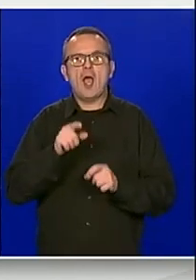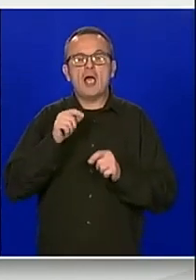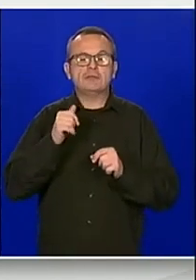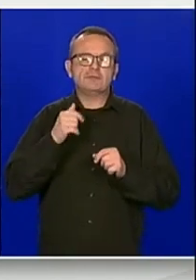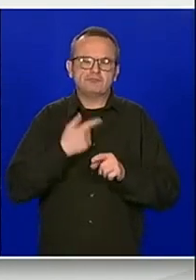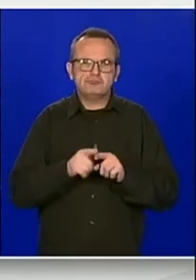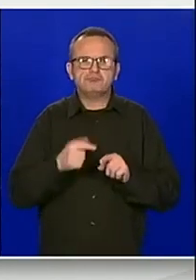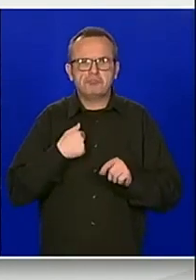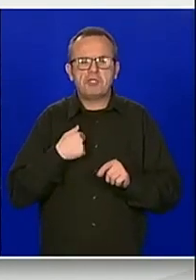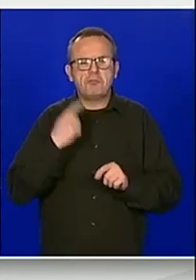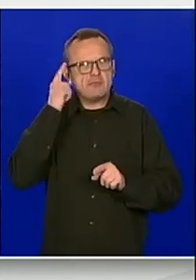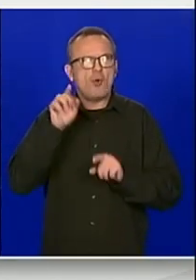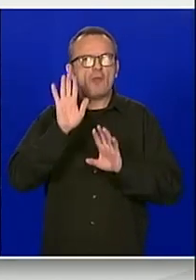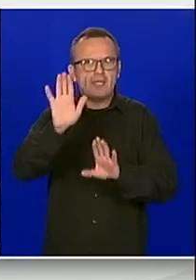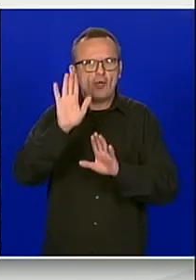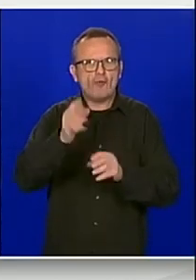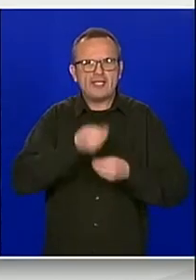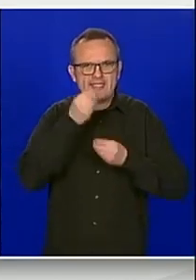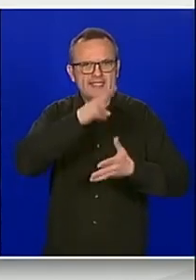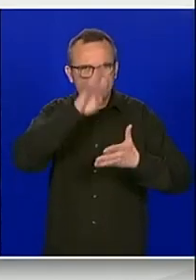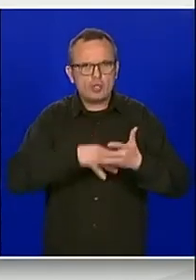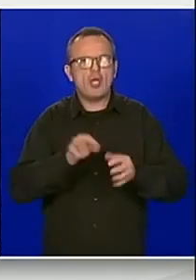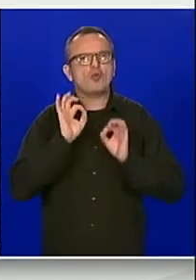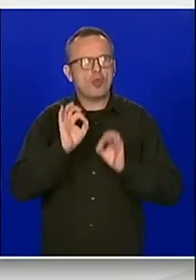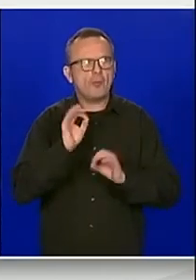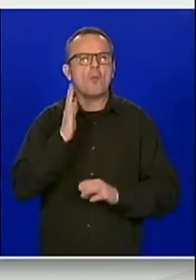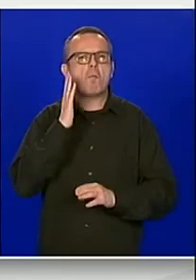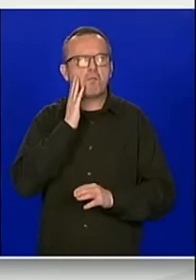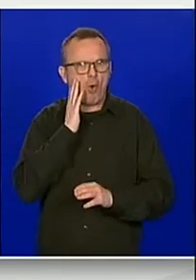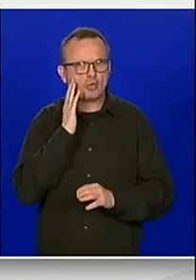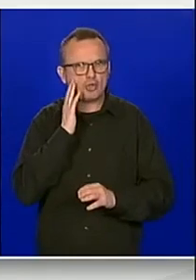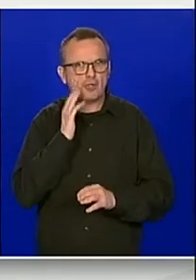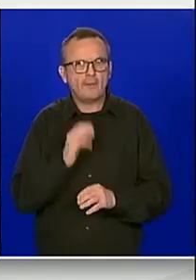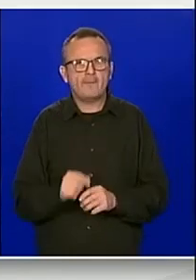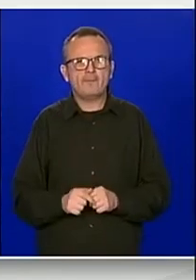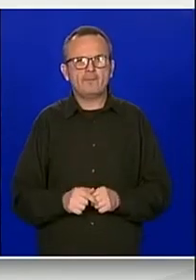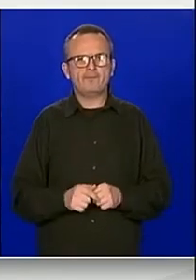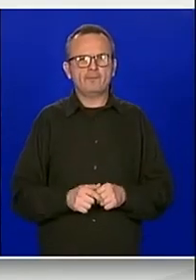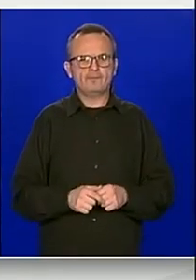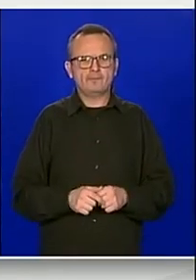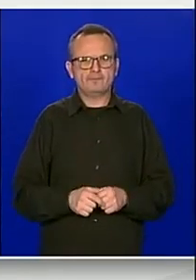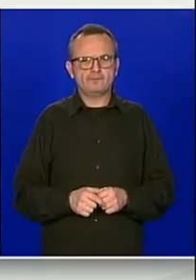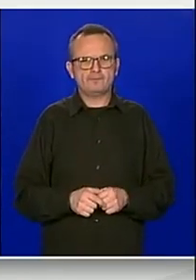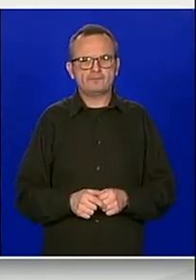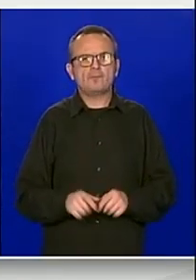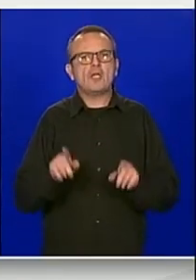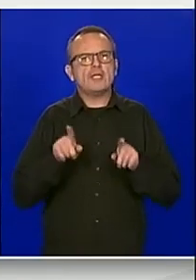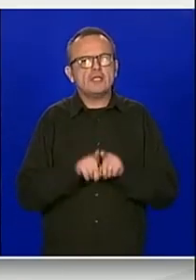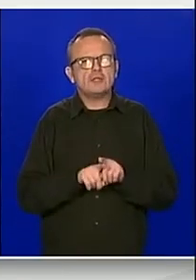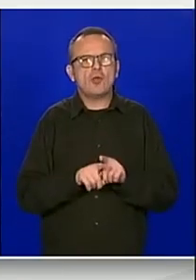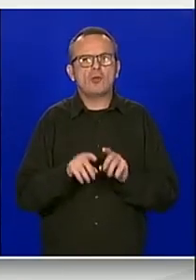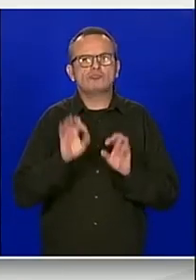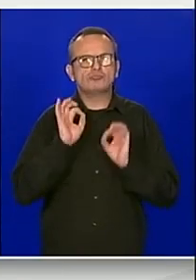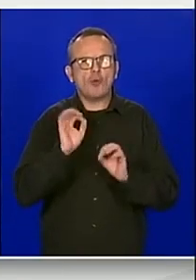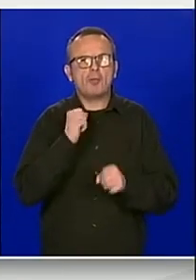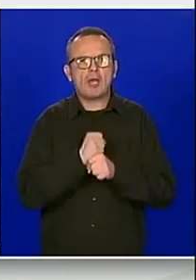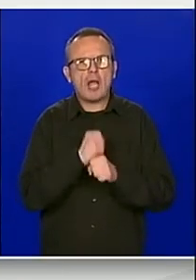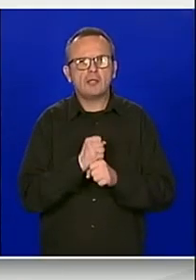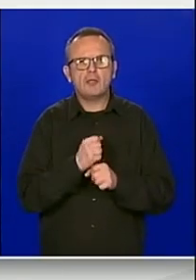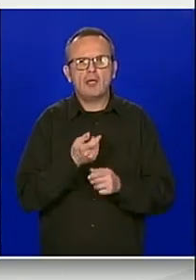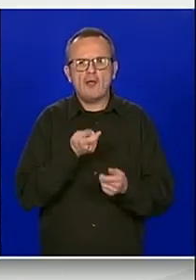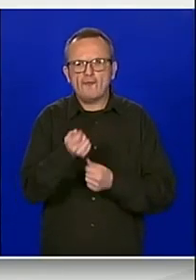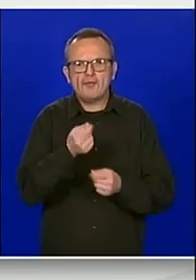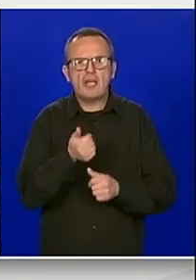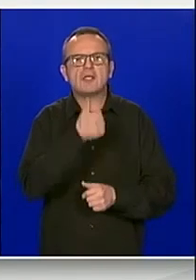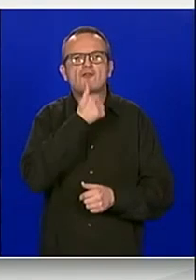istinito i FINA prikazuju nekonsolidiranje financijskih položaja društva, te njegovu nekonsolidiranu financijsku uspješnost i novčane tokove za godinu koja je tada